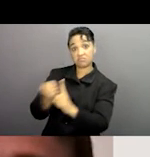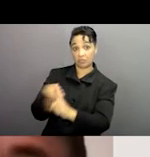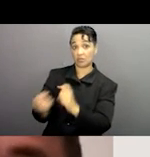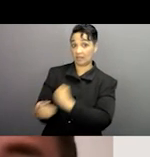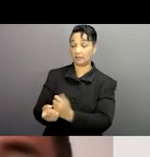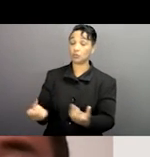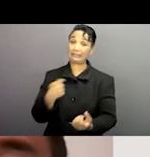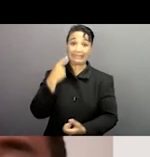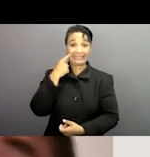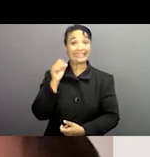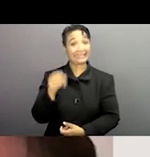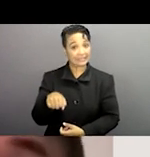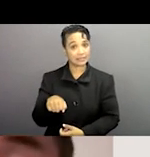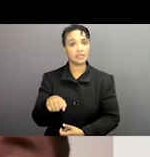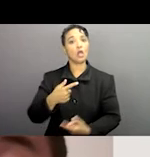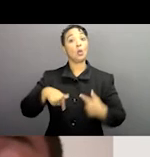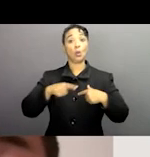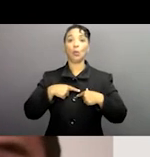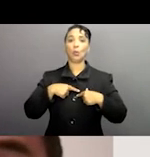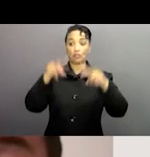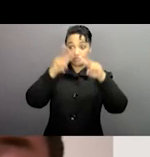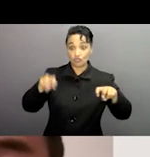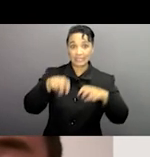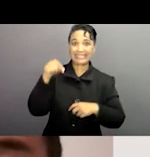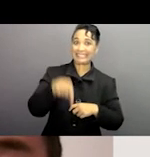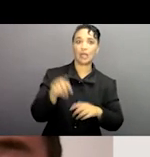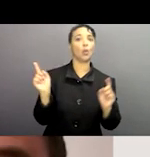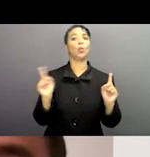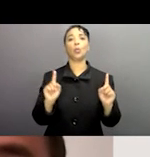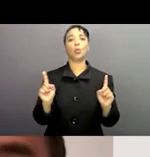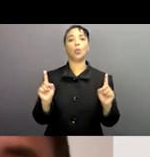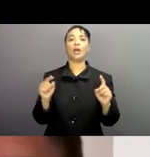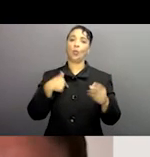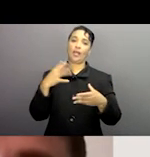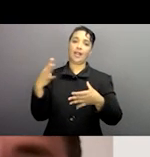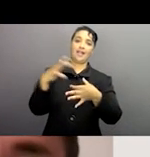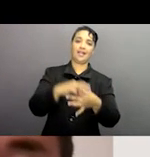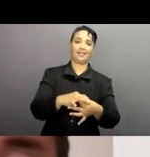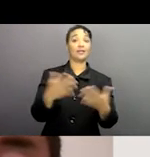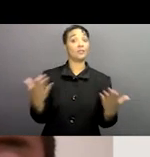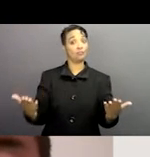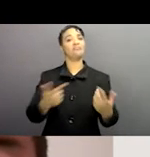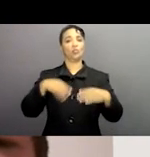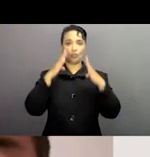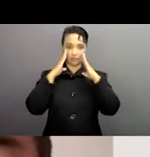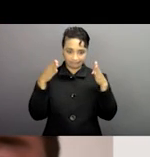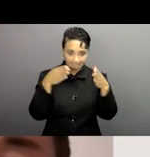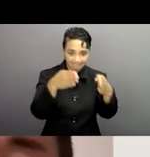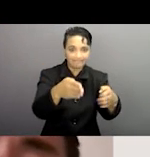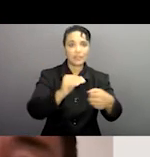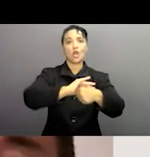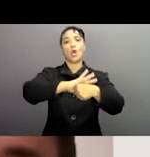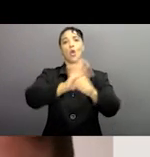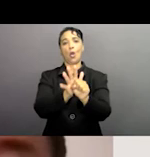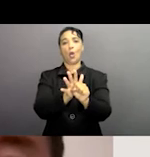d'exploitation donc je pense que ceci représente un des points que nous n'avons pas couvert lors de ce contexte parce qu'on s'est focalisé beaucoup